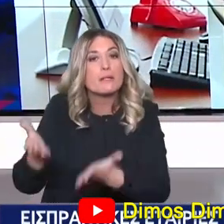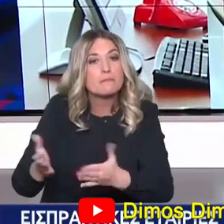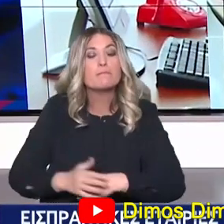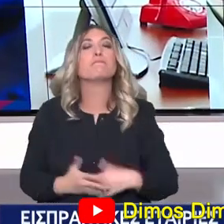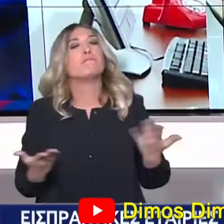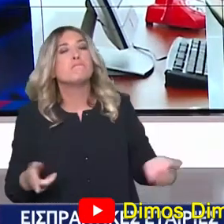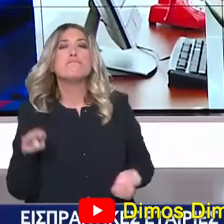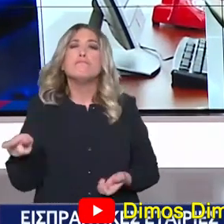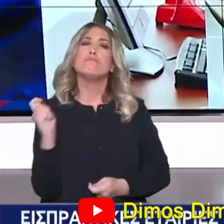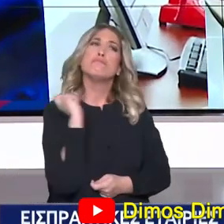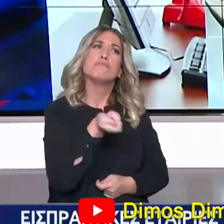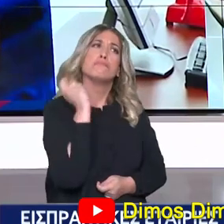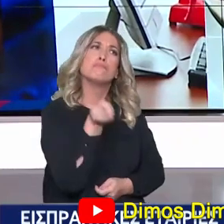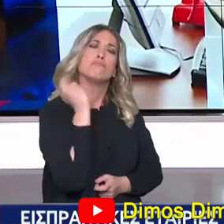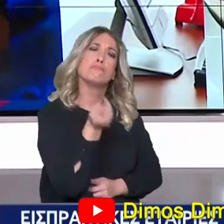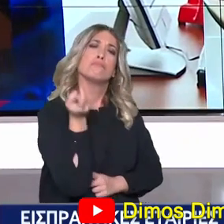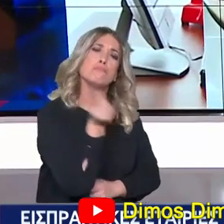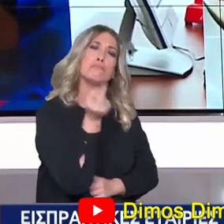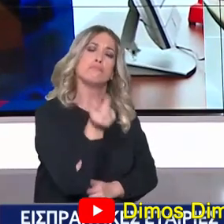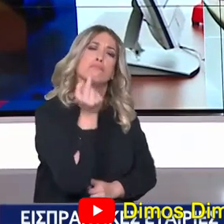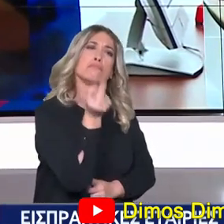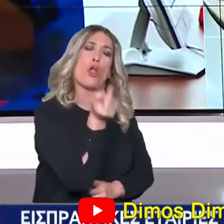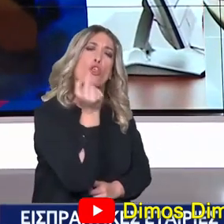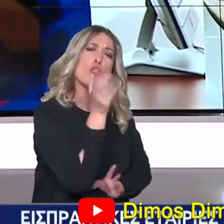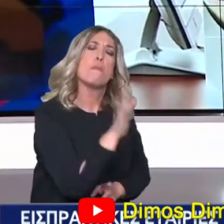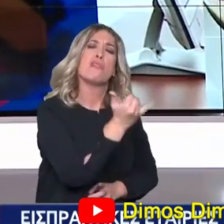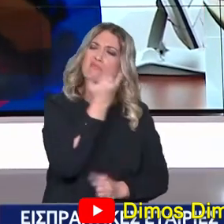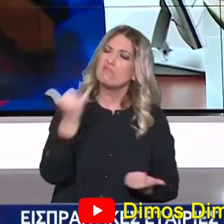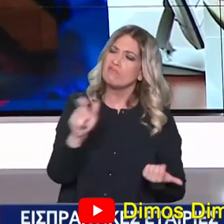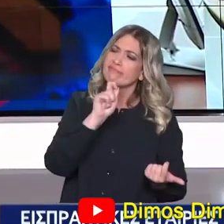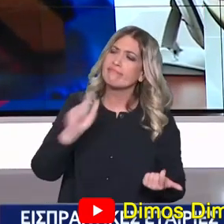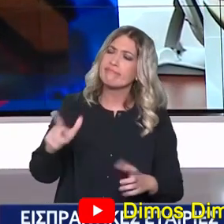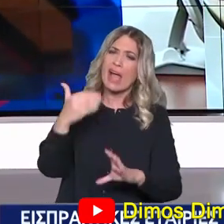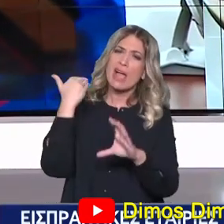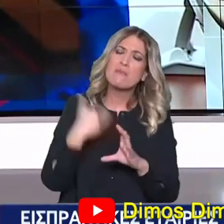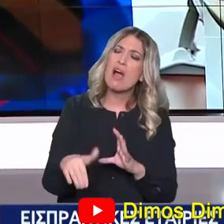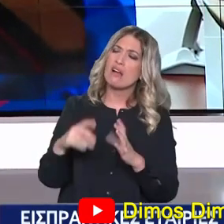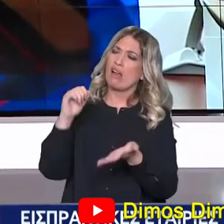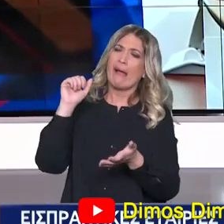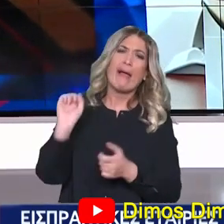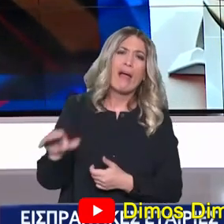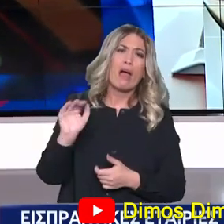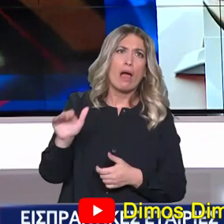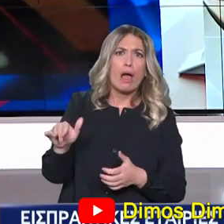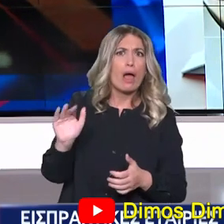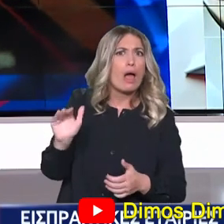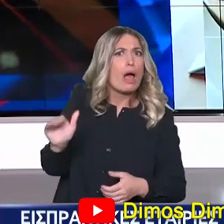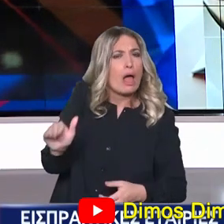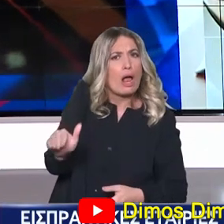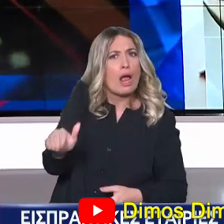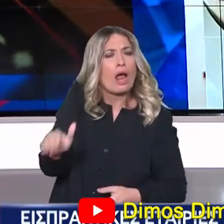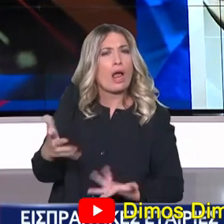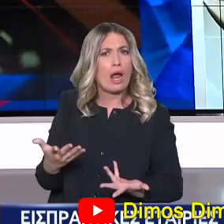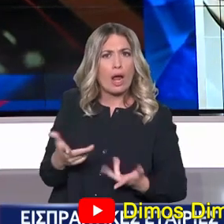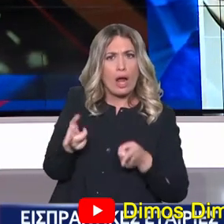καονικά το δάνειό του, άρχισε να χτυπάει το τηλέφωνο του. Να τους στέλνουν χαρτιά, τους στέλνουν e-mail, όλο αυτό είναι και μια ενόχληση στη γειτονιά. Μια ενόχληση που